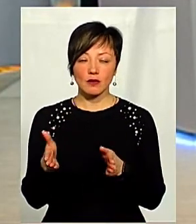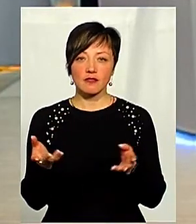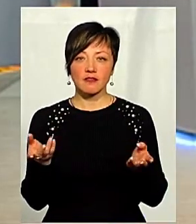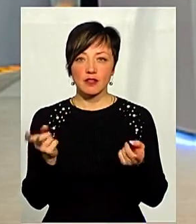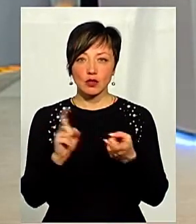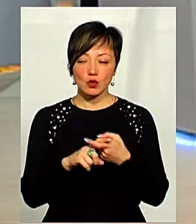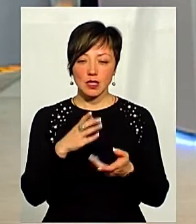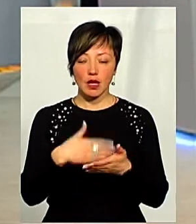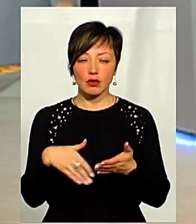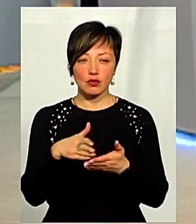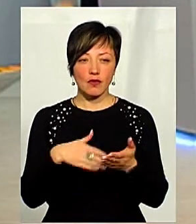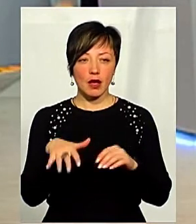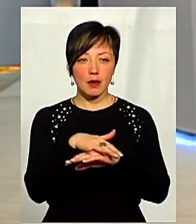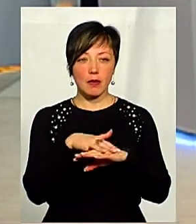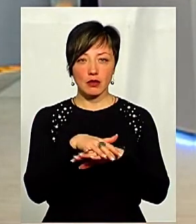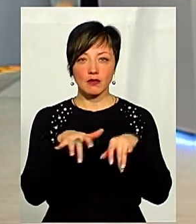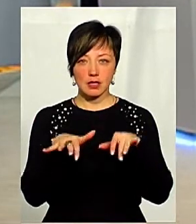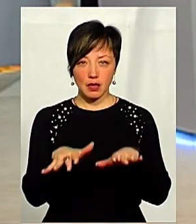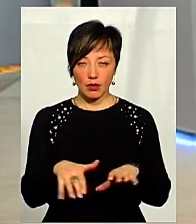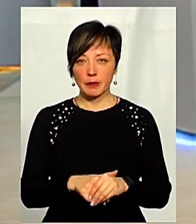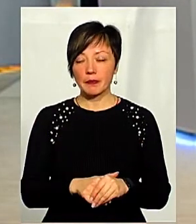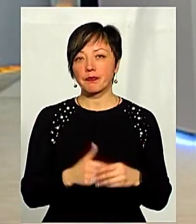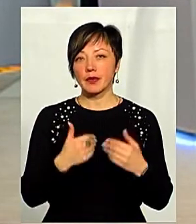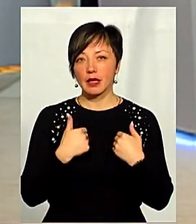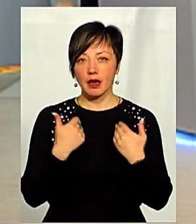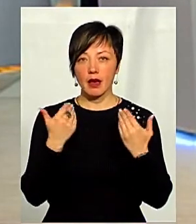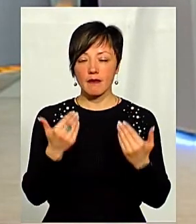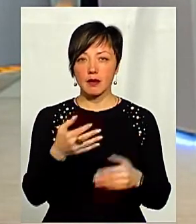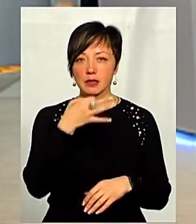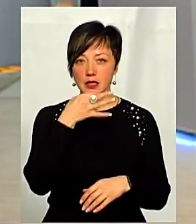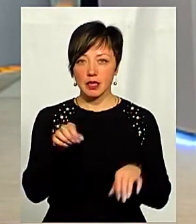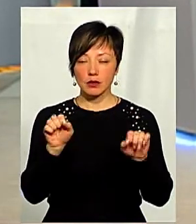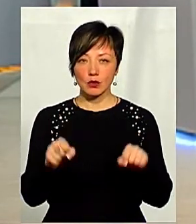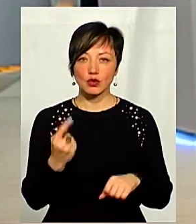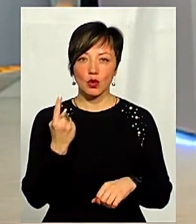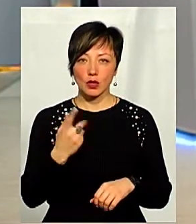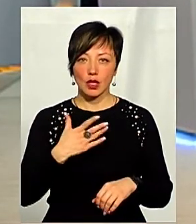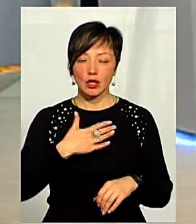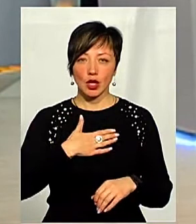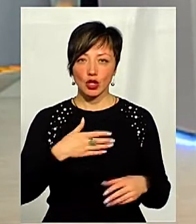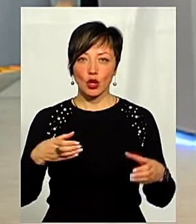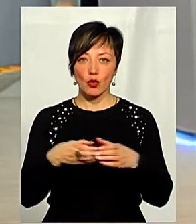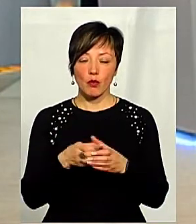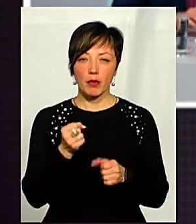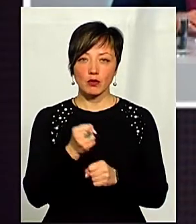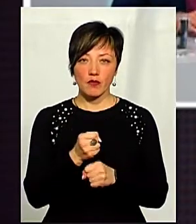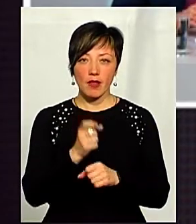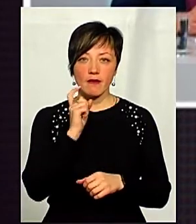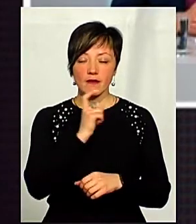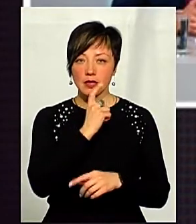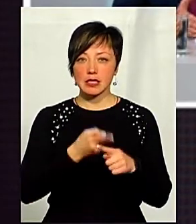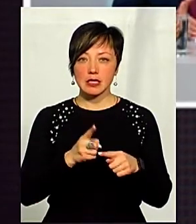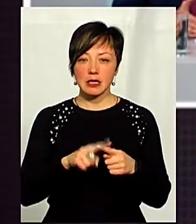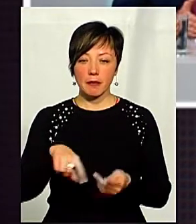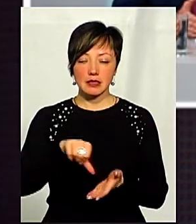'язку з касуванням масових заходів. сьогодні нам про це повідомили. Я можу вам сказати одне, що наша група, яка працювала в Вінниці, а це були